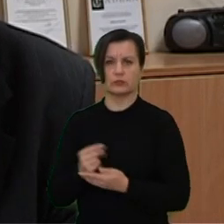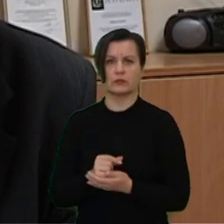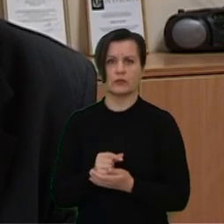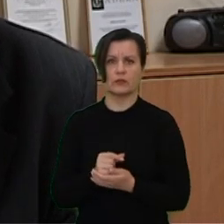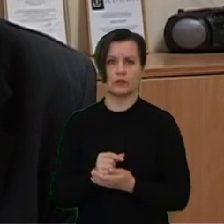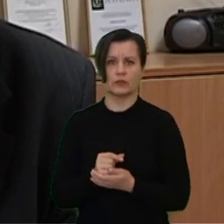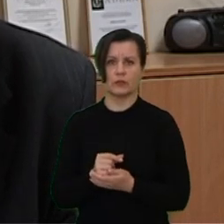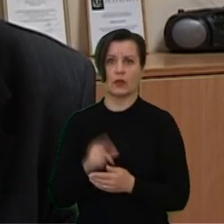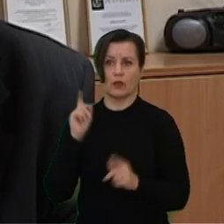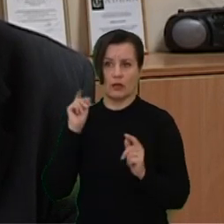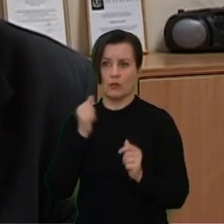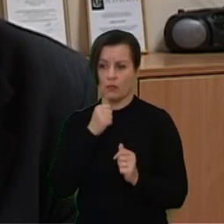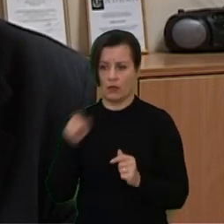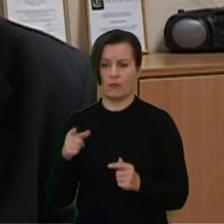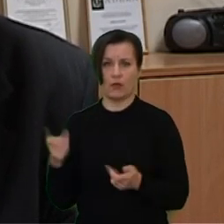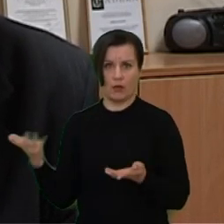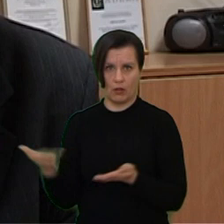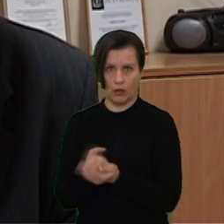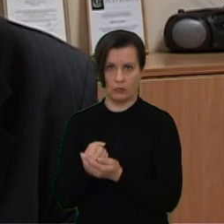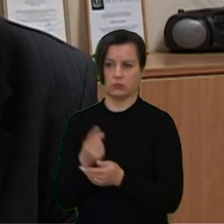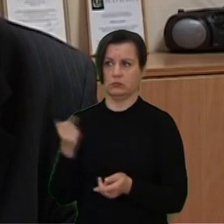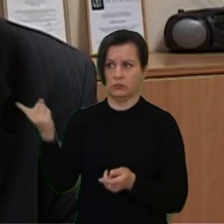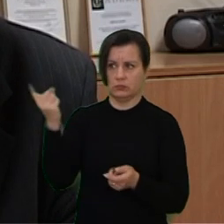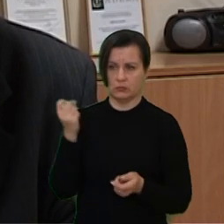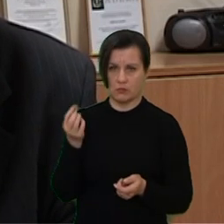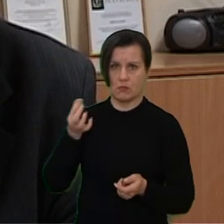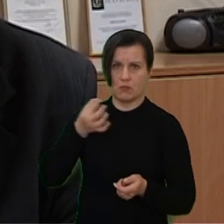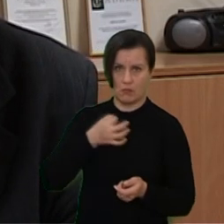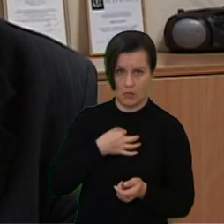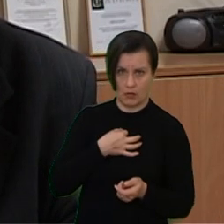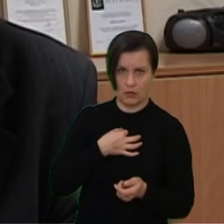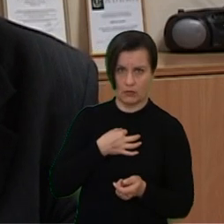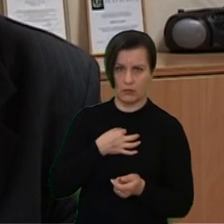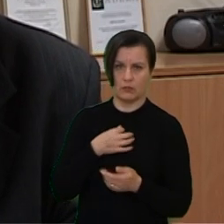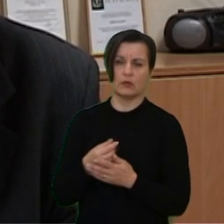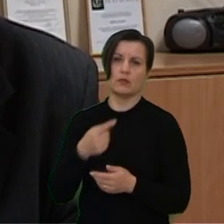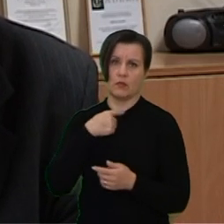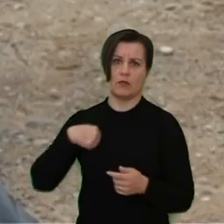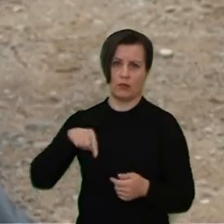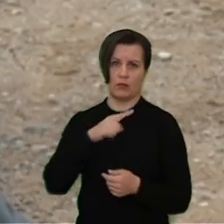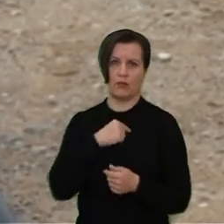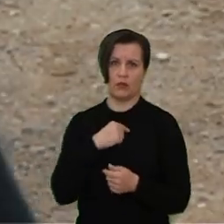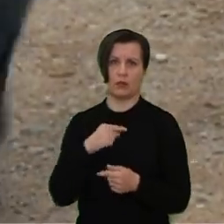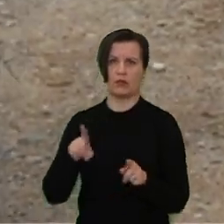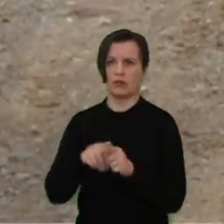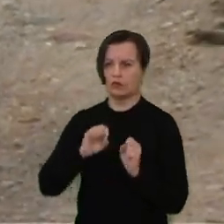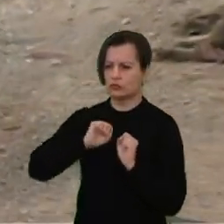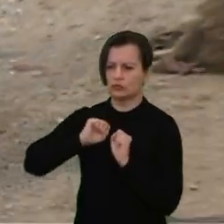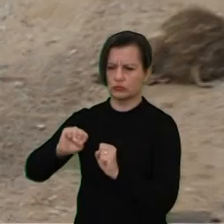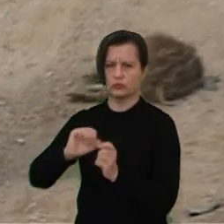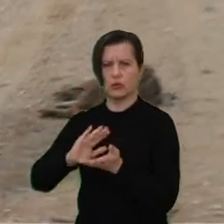vėl jai ganus randa, vėl praneša mum ir mes vykdame afrikinio keulių